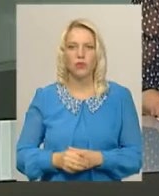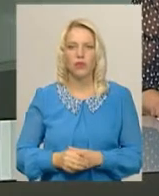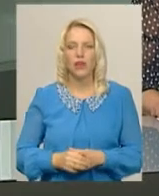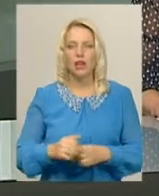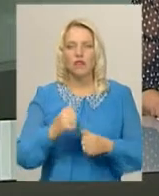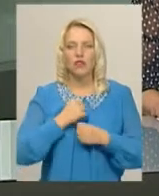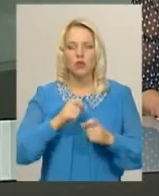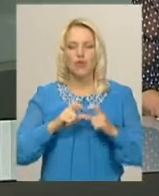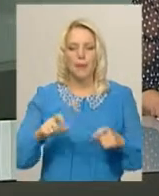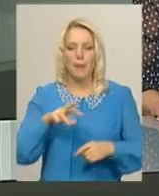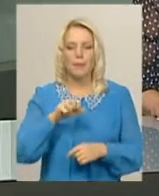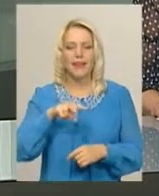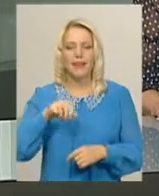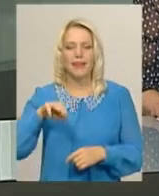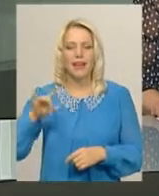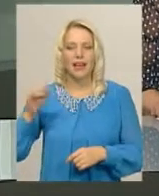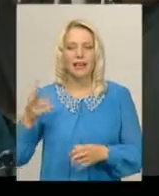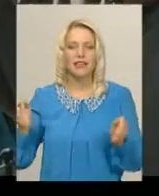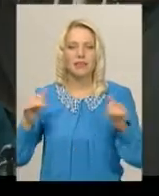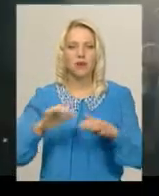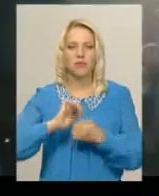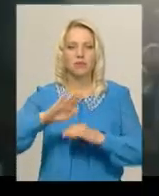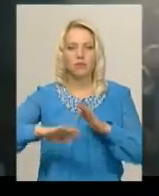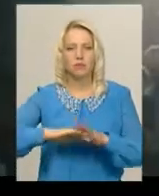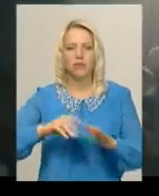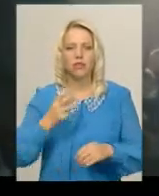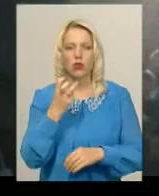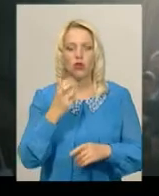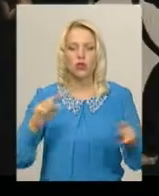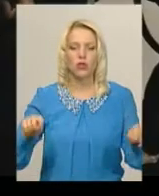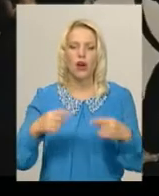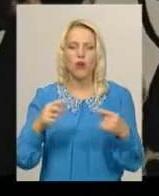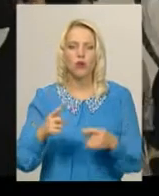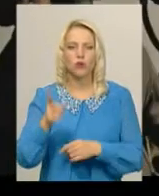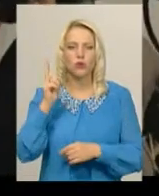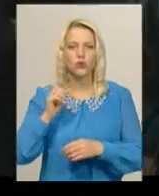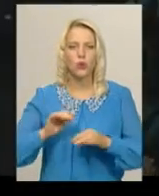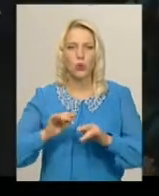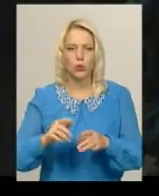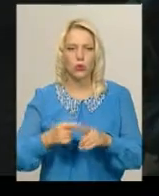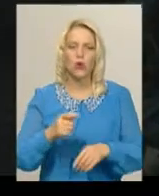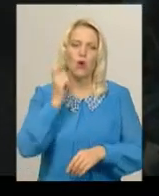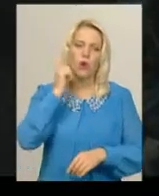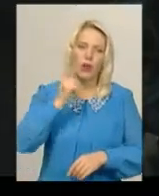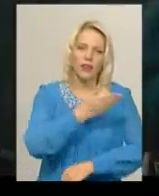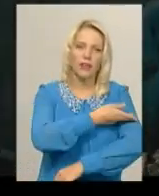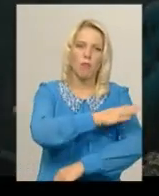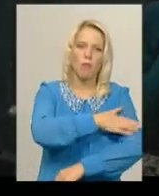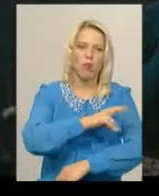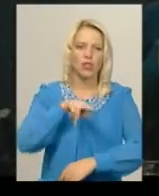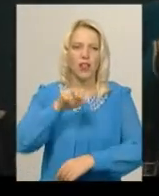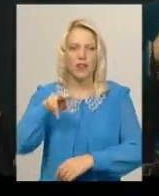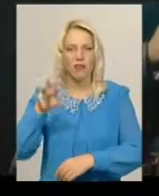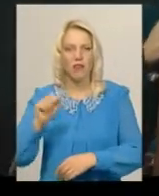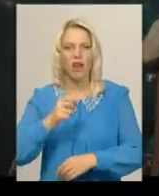Військова школа «Мілітарія» зібрала в Кам'янці-Подільському близько 200 реконструкторів з України, Білорусі, Польщі і Чехії. Біля фортеці вони